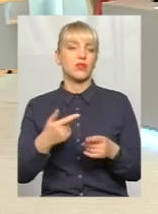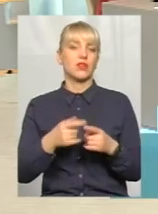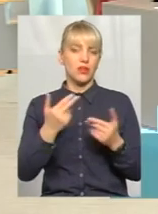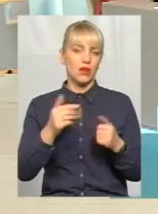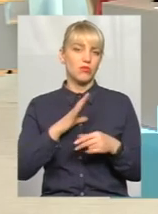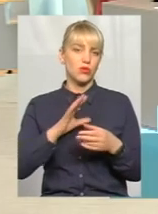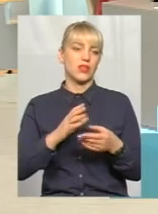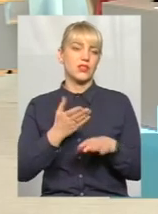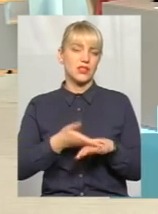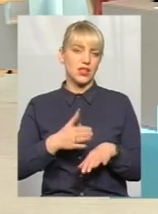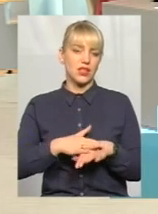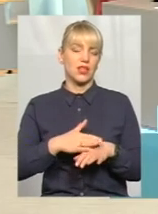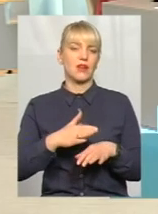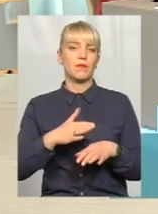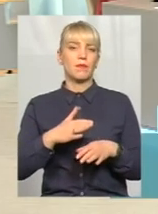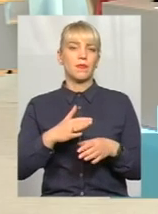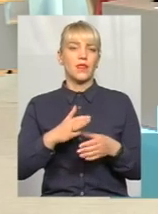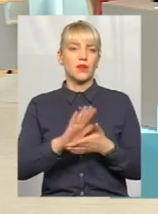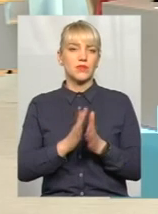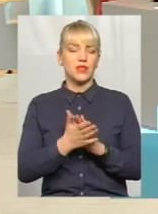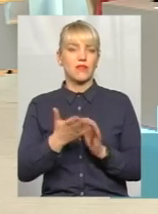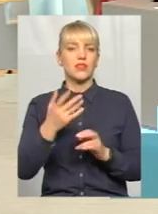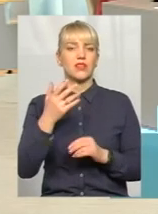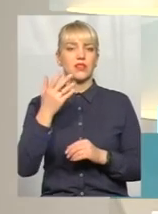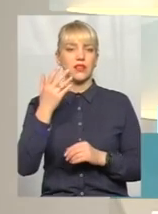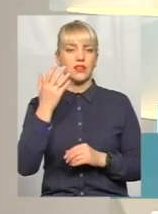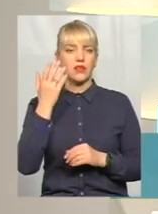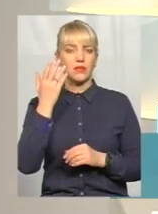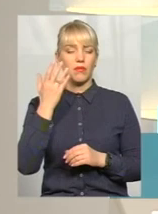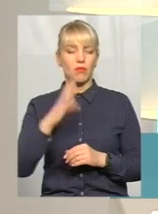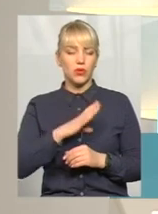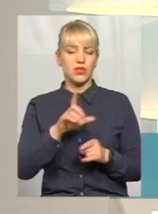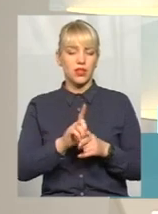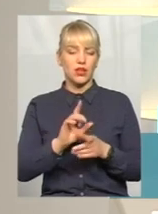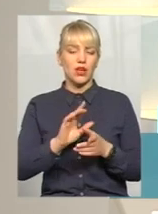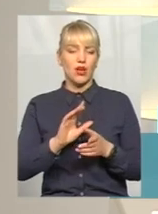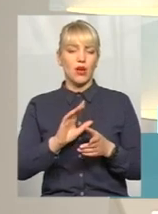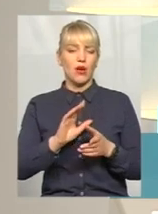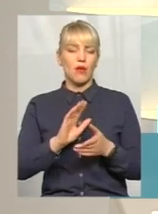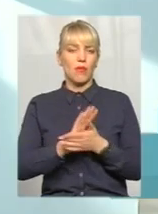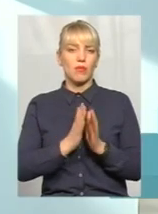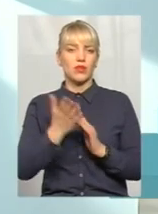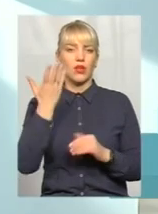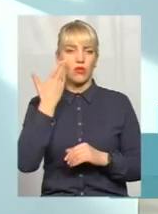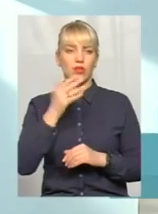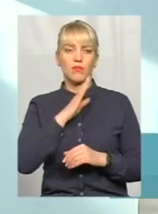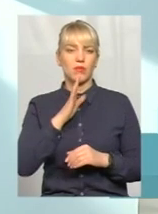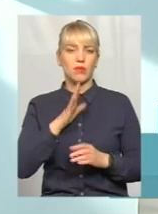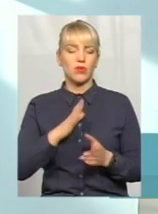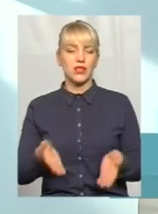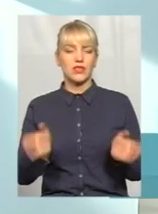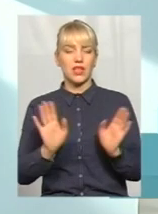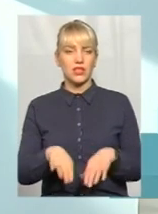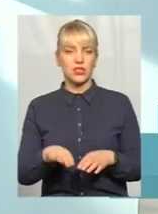дійсно були складні життєві обставини. Були такі, там, де мама була залишена черговим своїм співмешканцем,